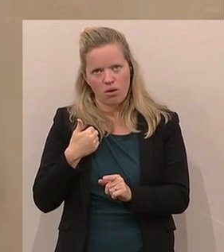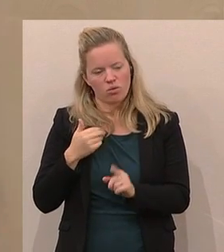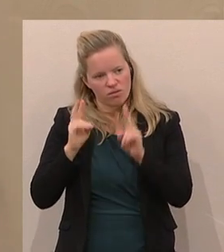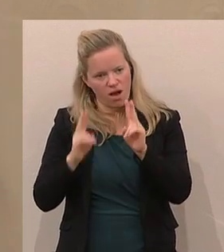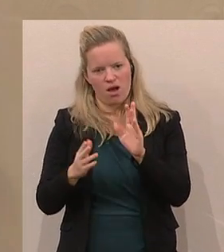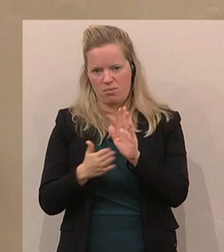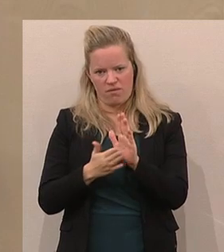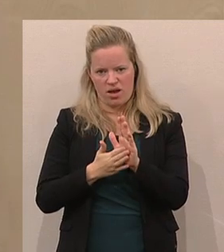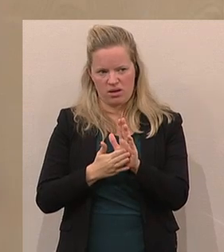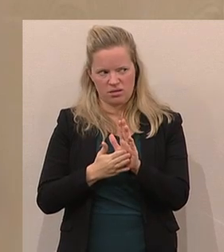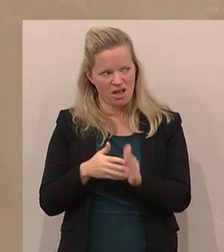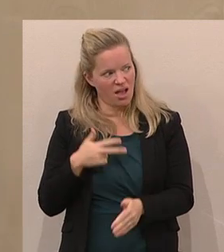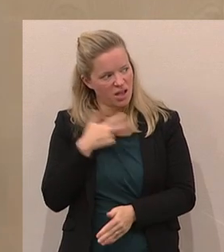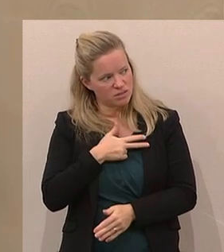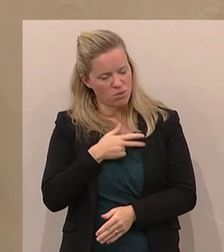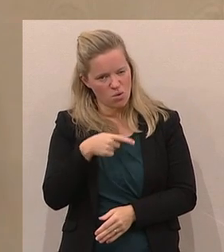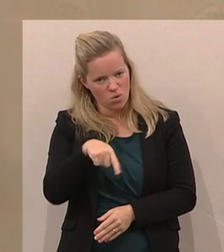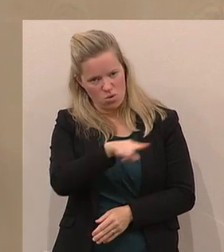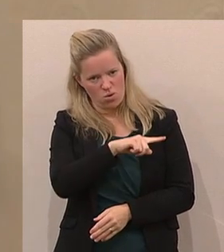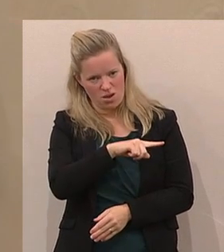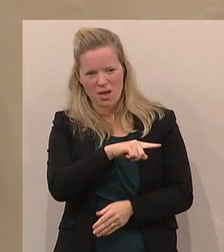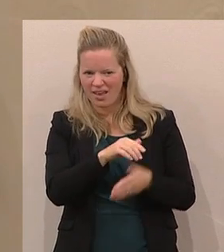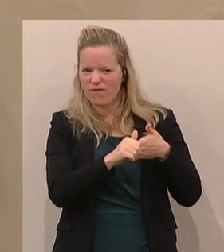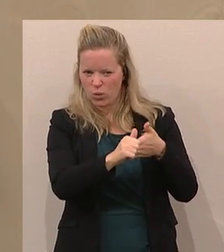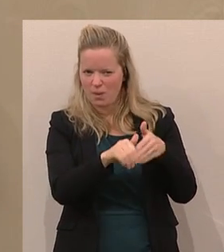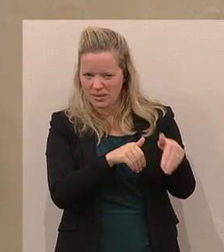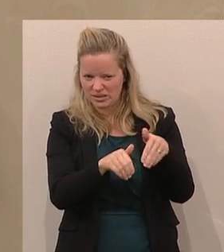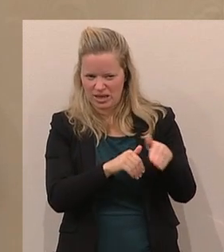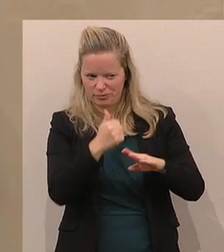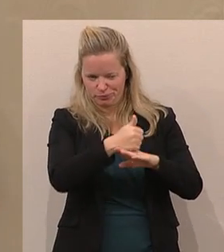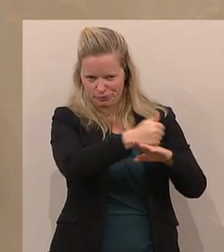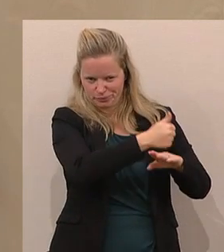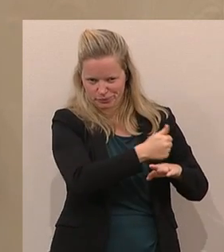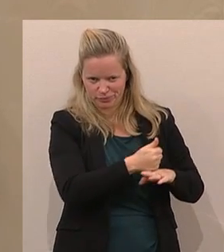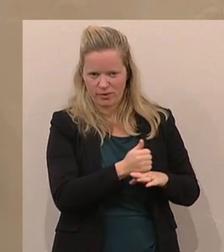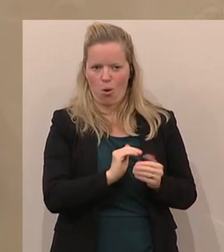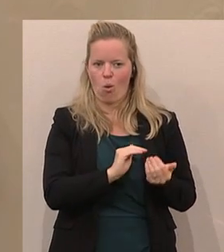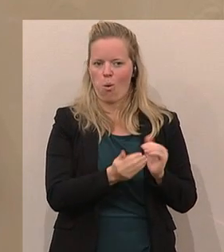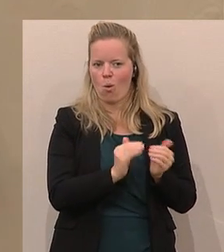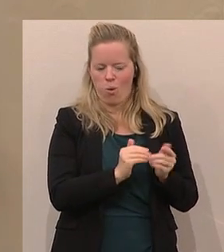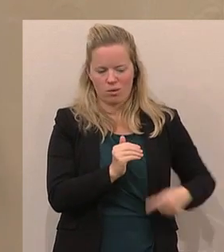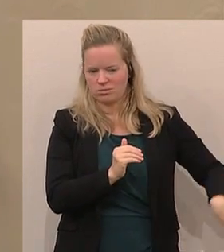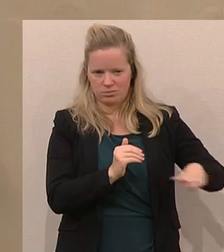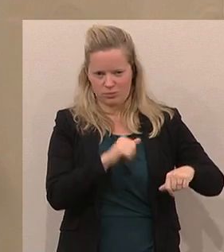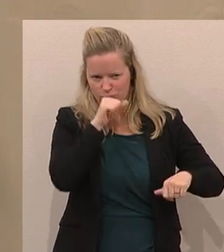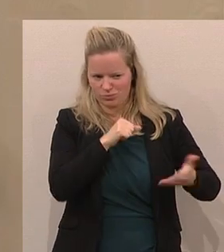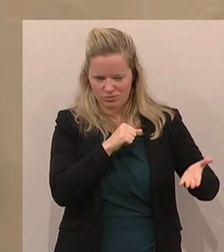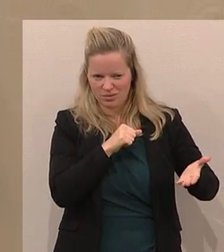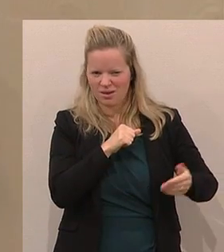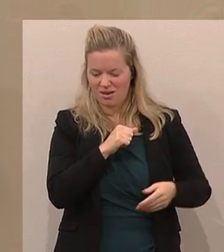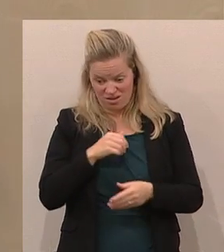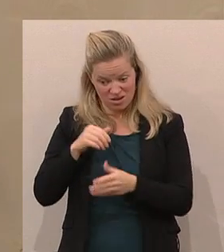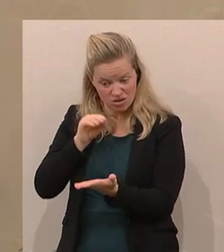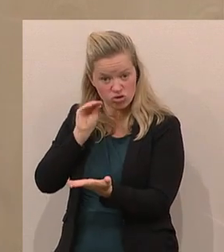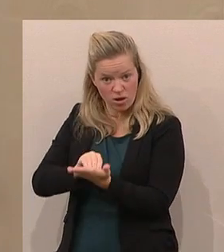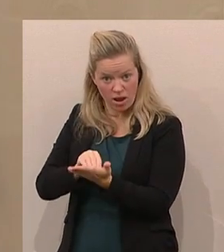das Sittenbild mancher SPÖ-geführten Ministerien mit Freunden der Wirtschaft etc. Das ist ja alles drinnen in